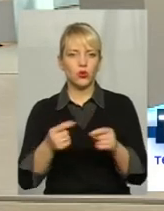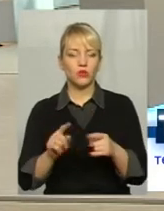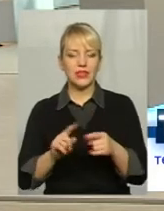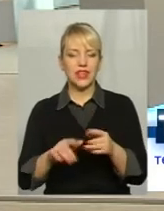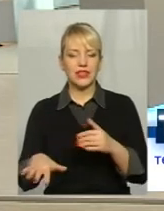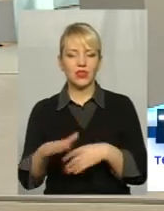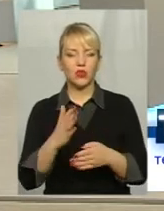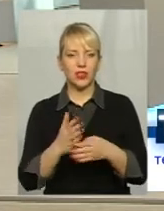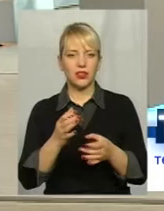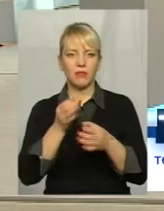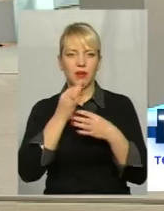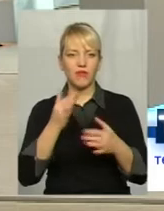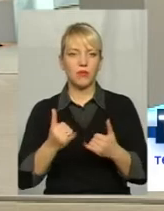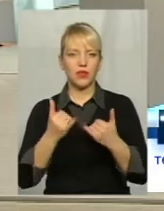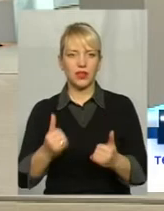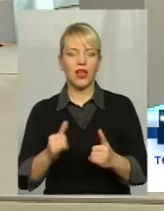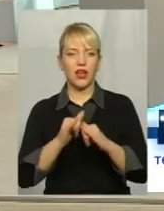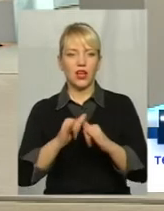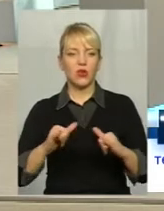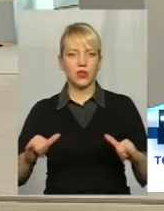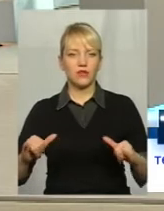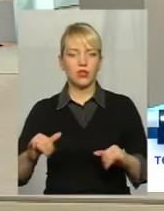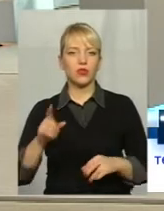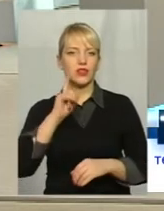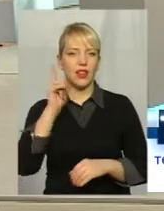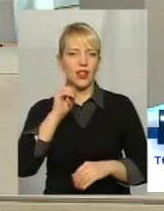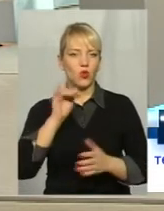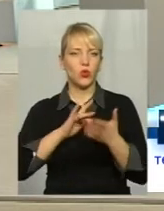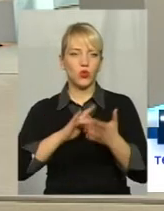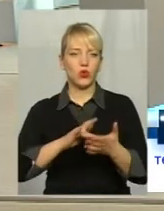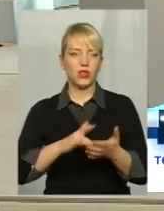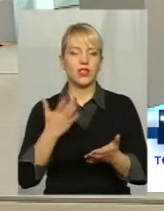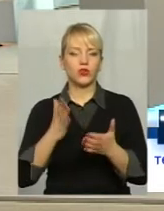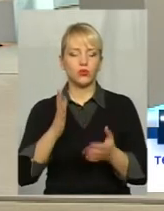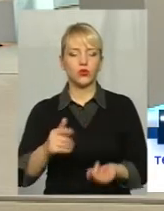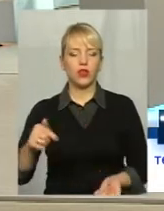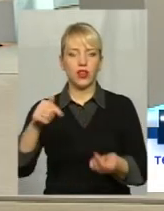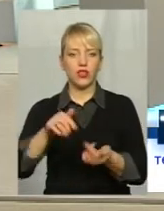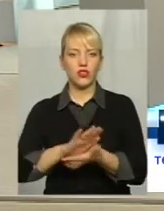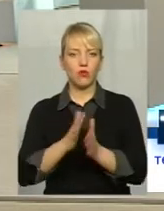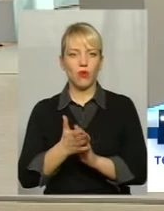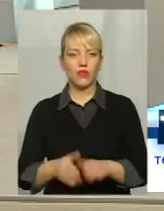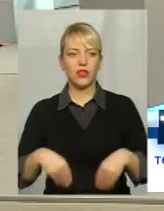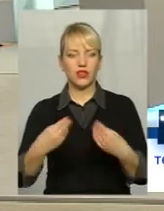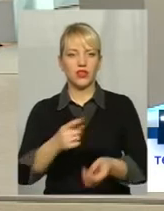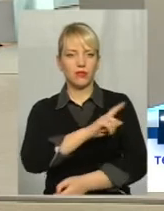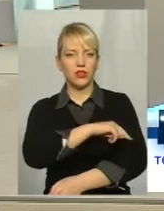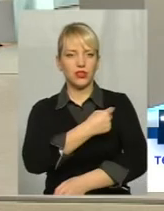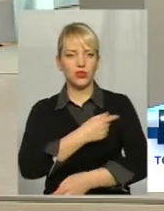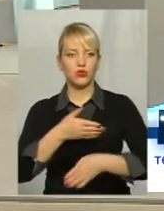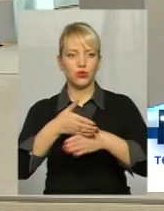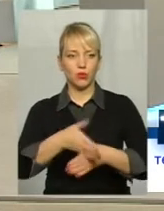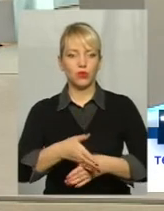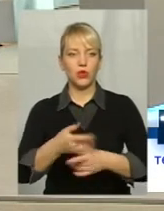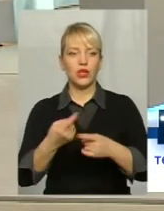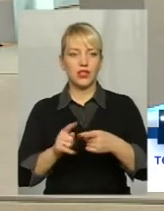регіону Я кажу, розвитку зеленого туризму І якщо будуть належні умови Надання медичної допомоги